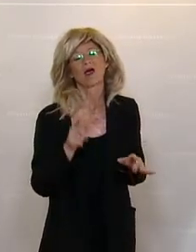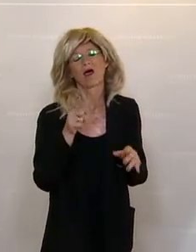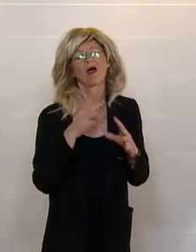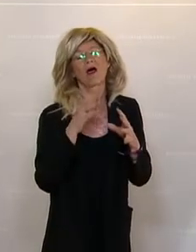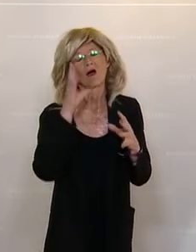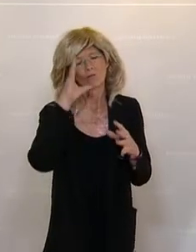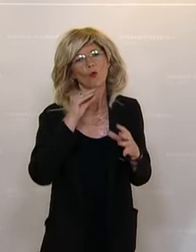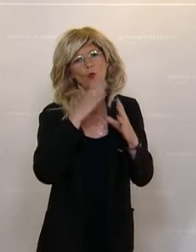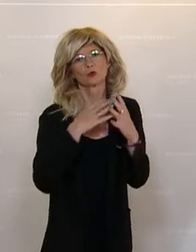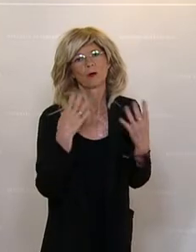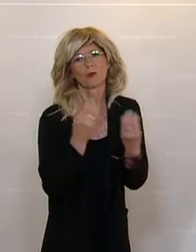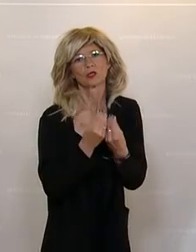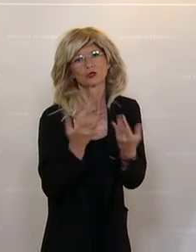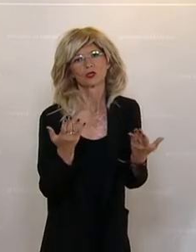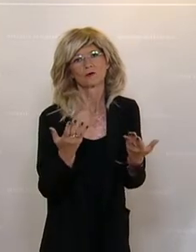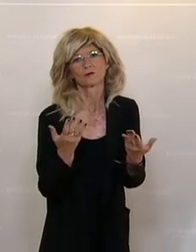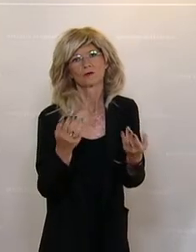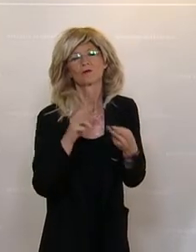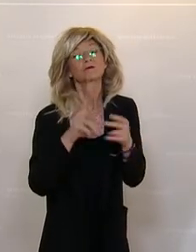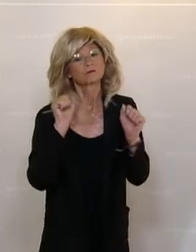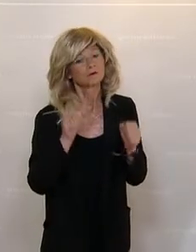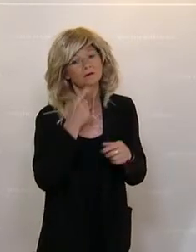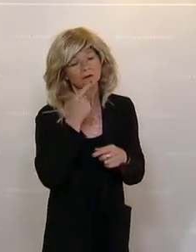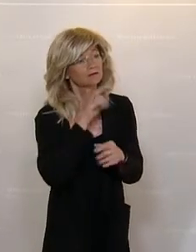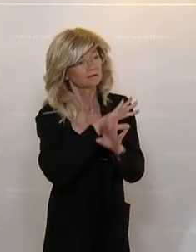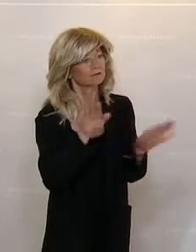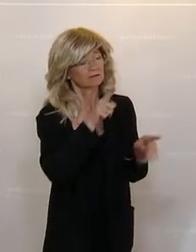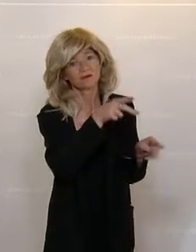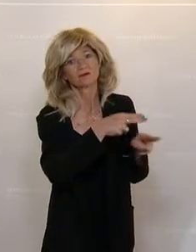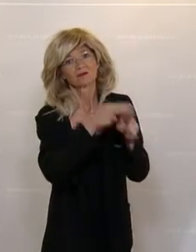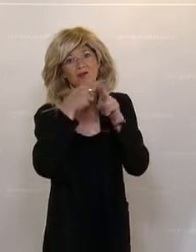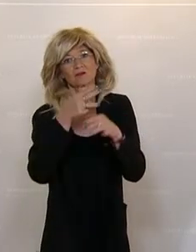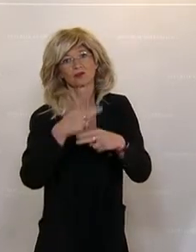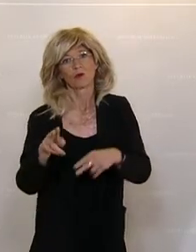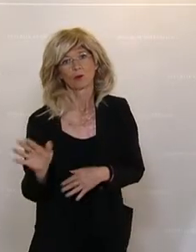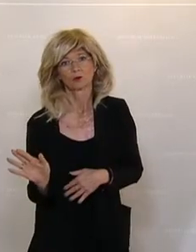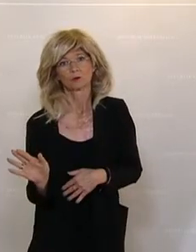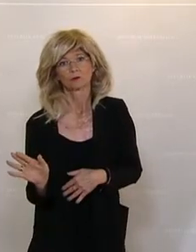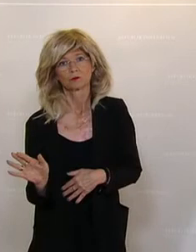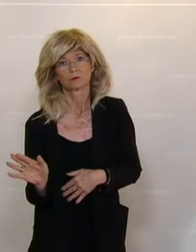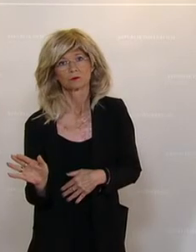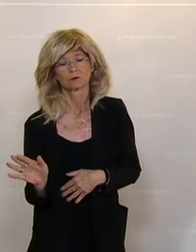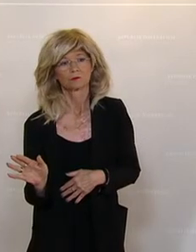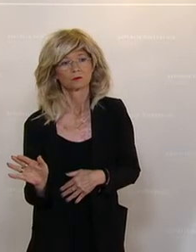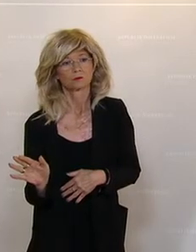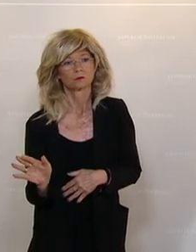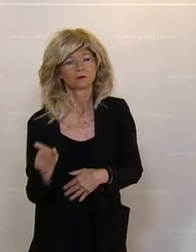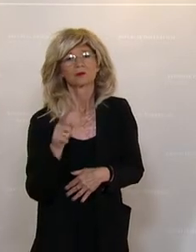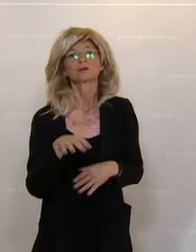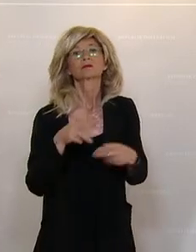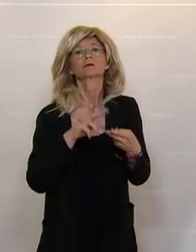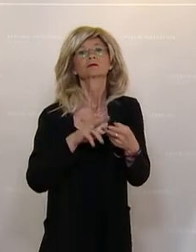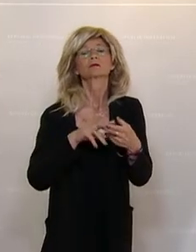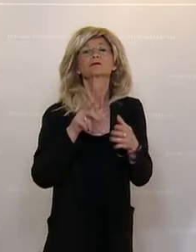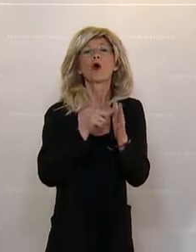um ein Annäherungs und Betretungsverbot auszusprechen. Gewalt in der Familie ist etwas, das oftmals unbemerkt bleibt.